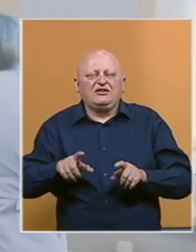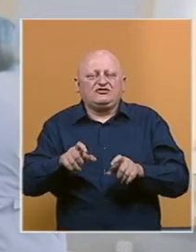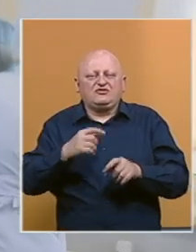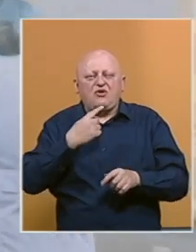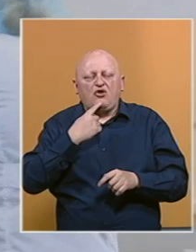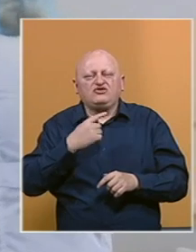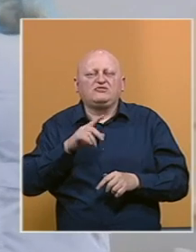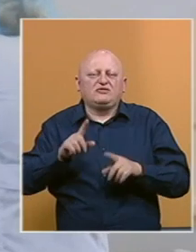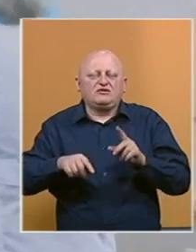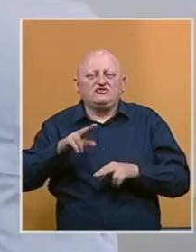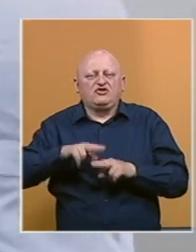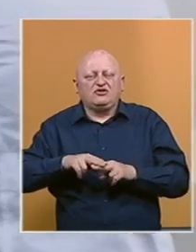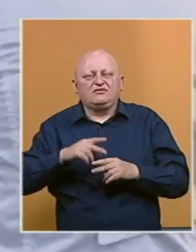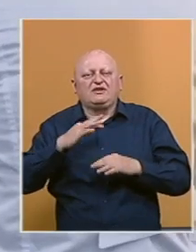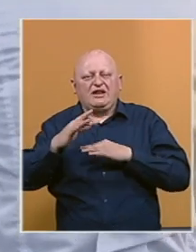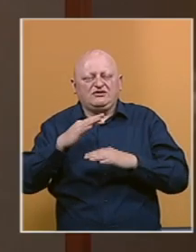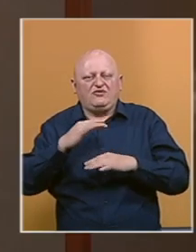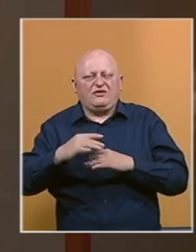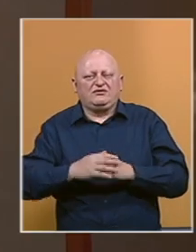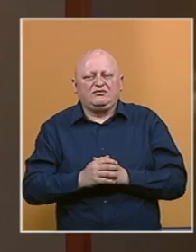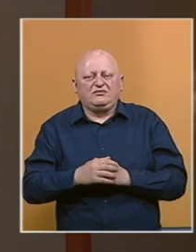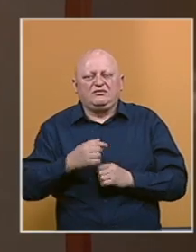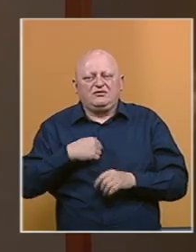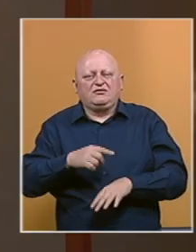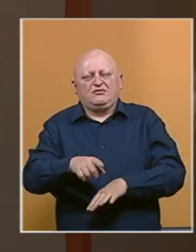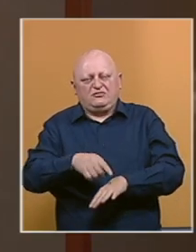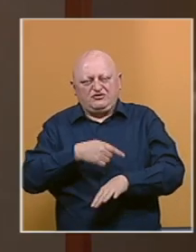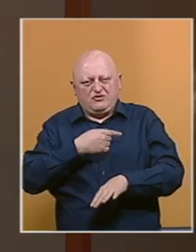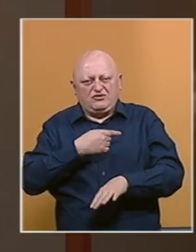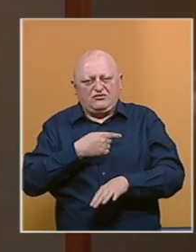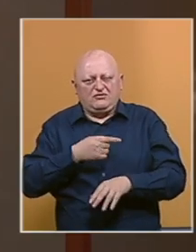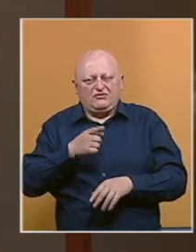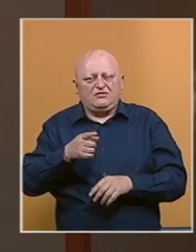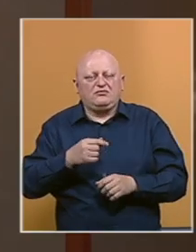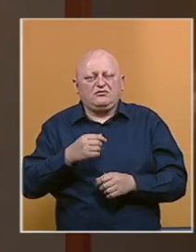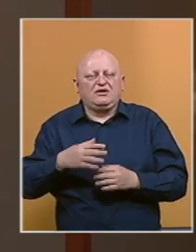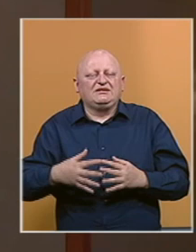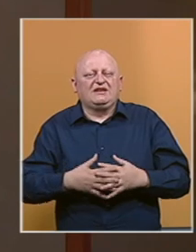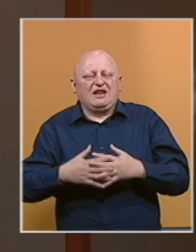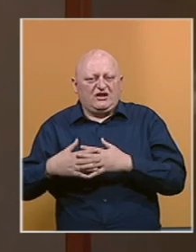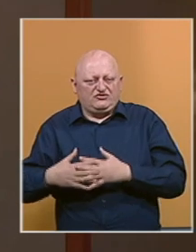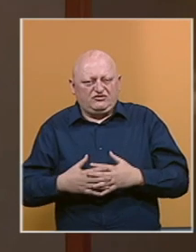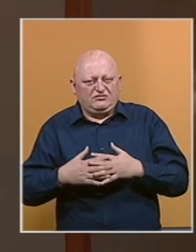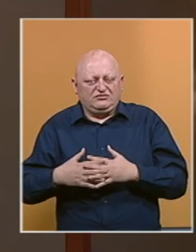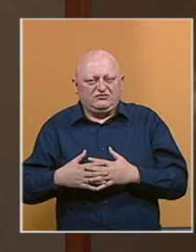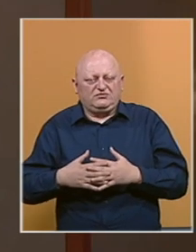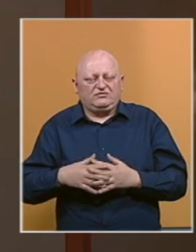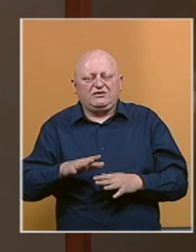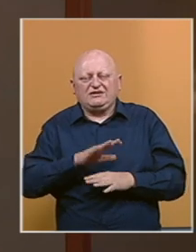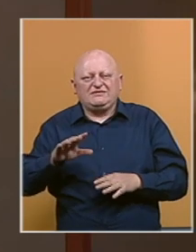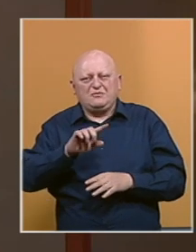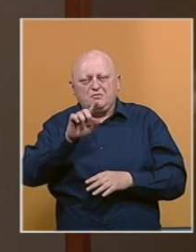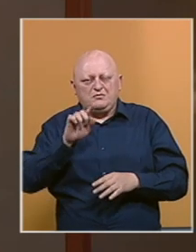o čemu će se između ostalog razgovarati. Mi ćemo to nastaviti, naravno, konstruktivno da sarađujemo. Na svim